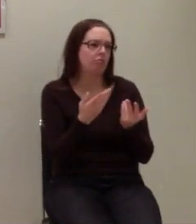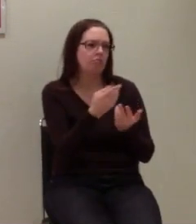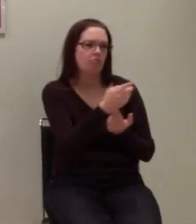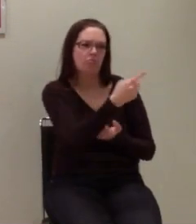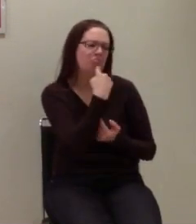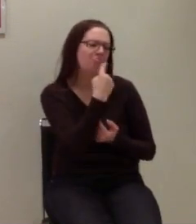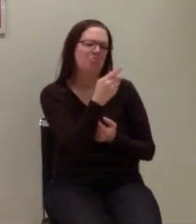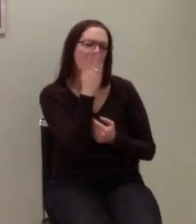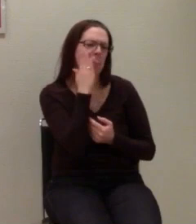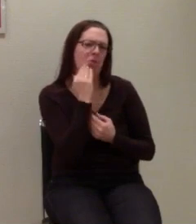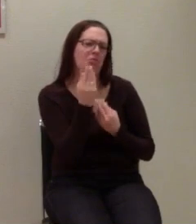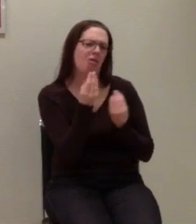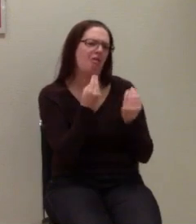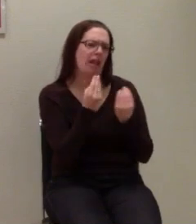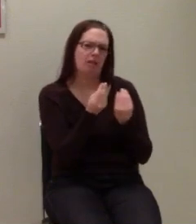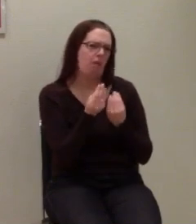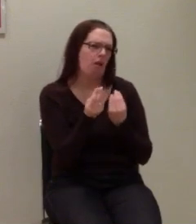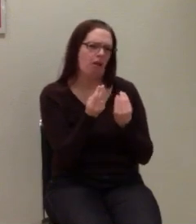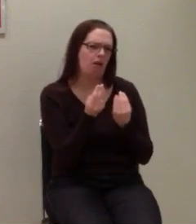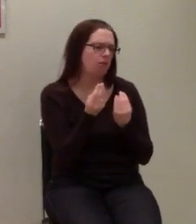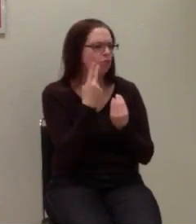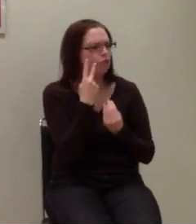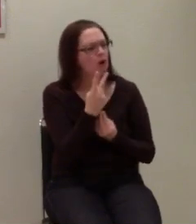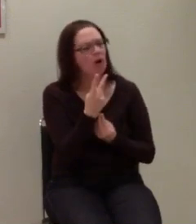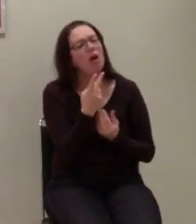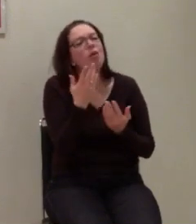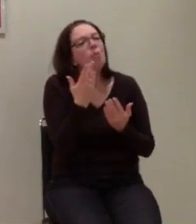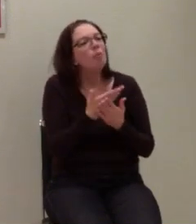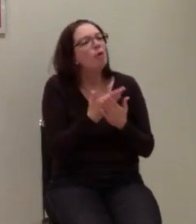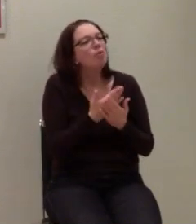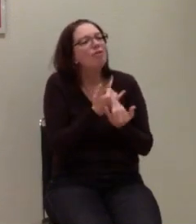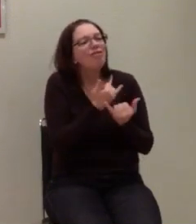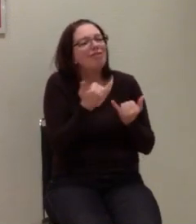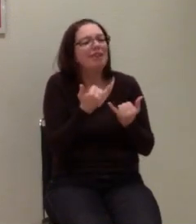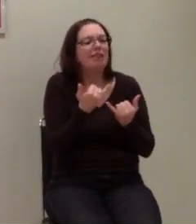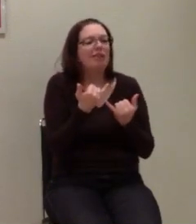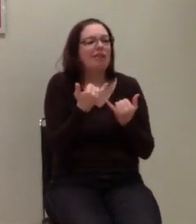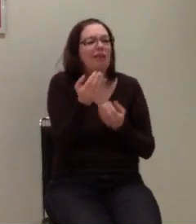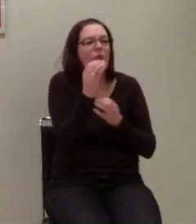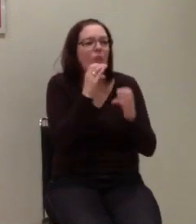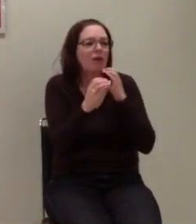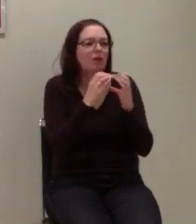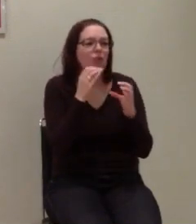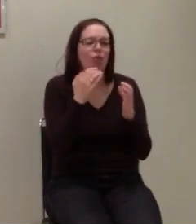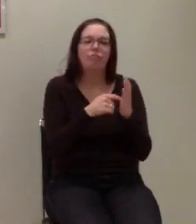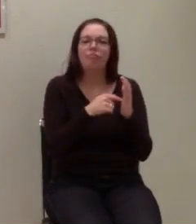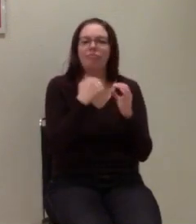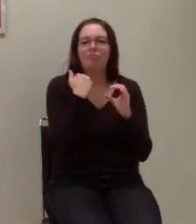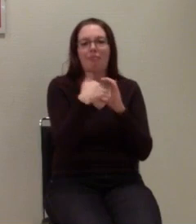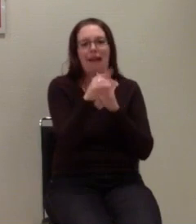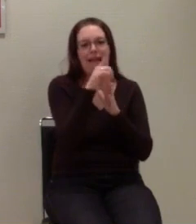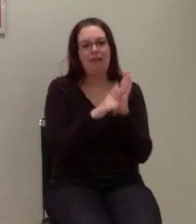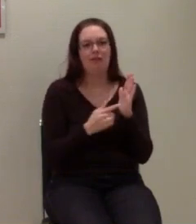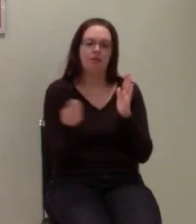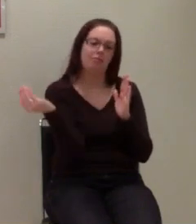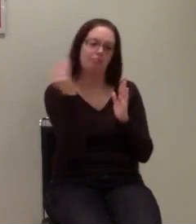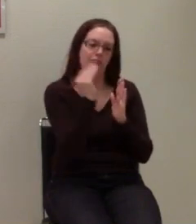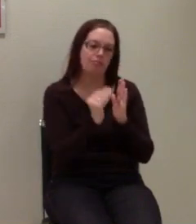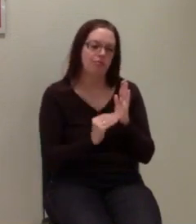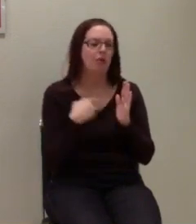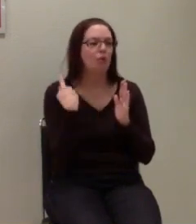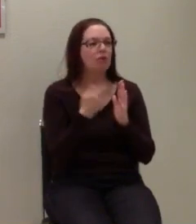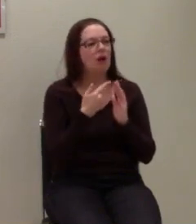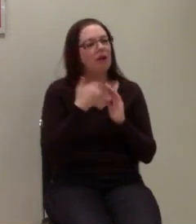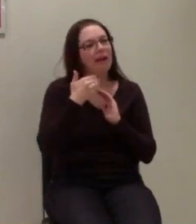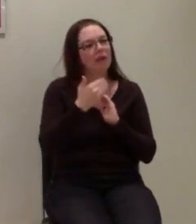flexibel handhaben. Wir sollten vielleicht festlegen, wie wir kommunizieren, heißt Mailing-Liste und da sollten wir definitiv regelmäßig